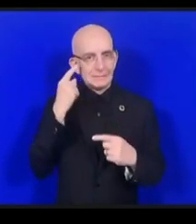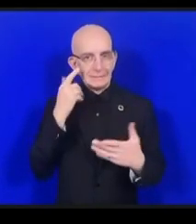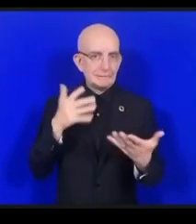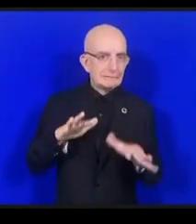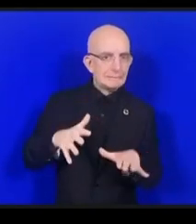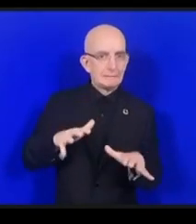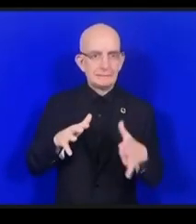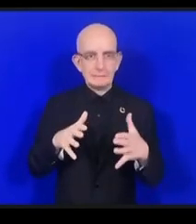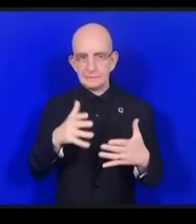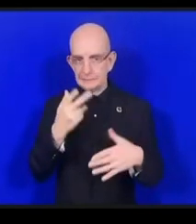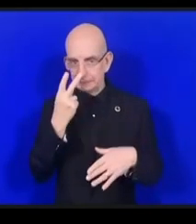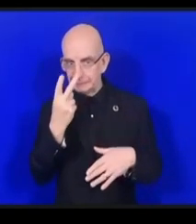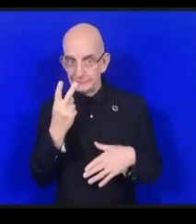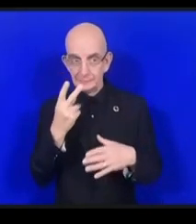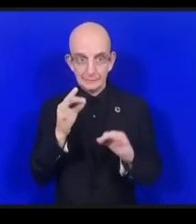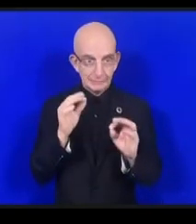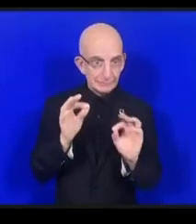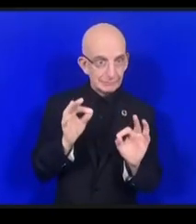aussi